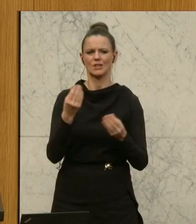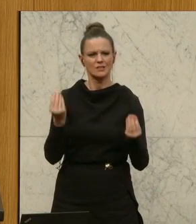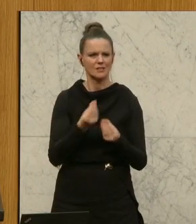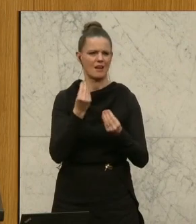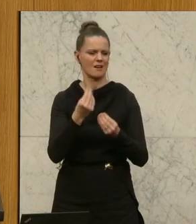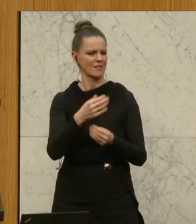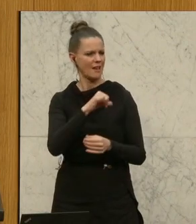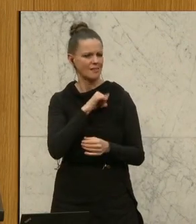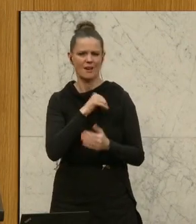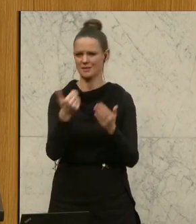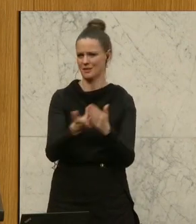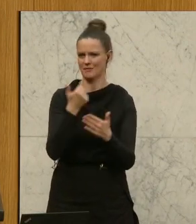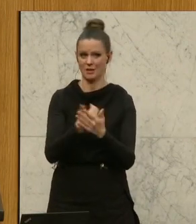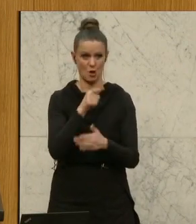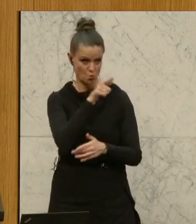gerade Gegenteil davontun.